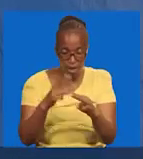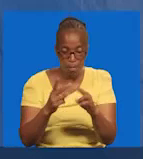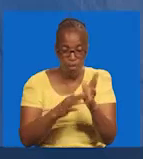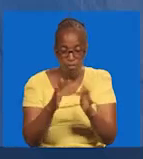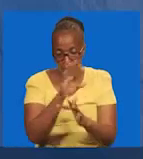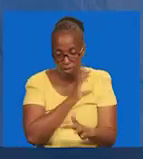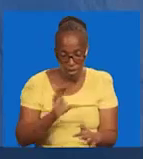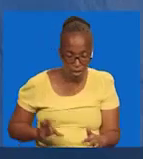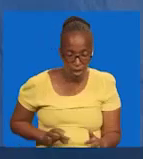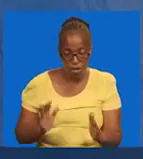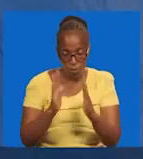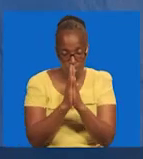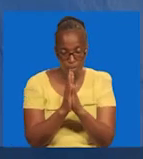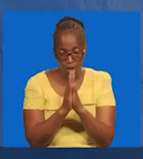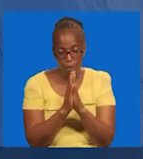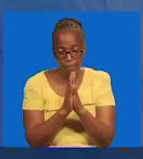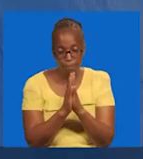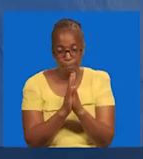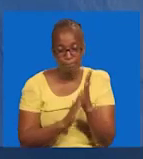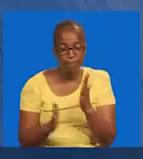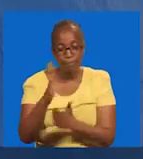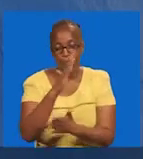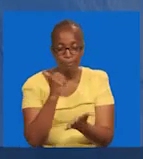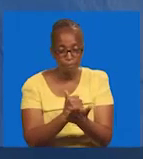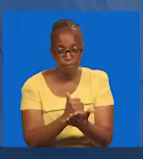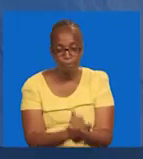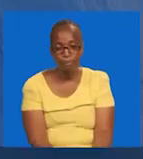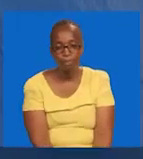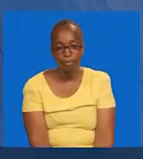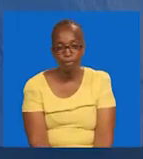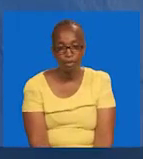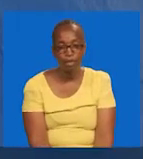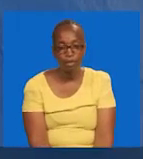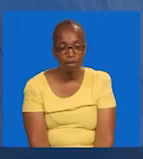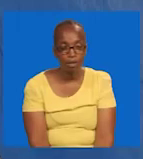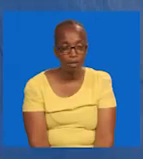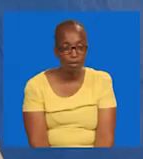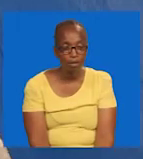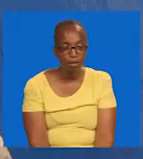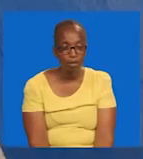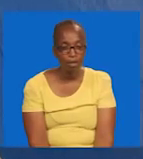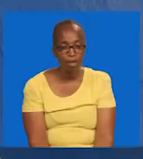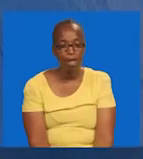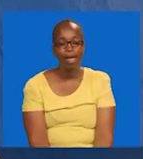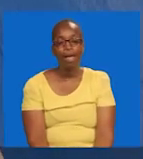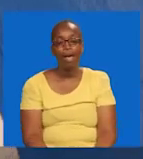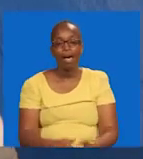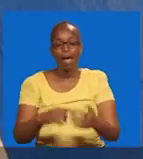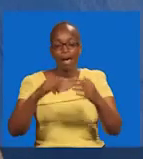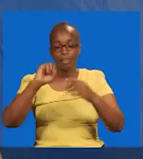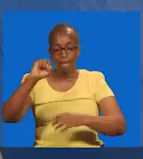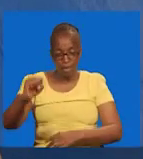njina. Mwana wako Yesu Kristo. Tumeomba. Amina. Asanteni. Ushindi.